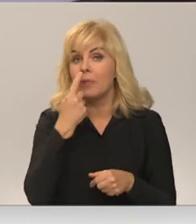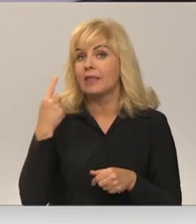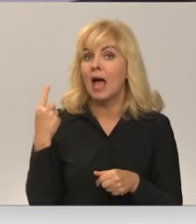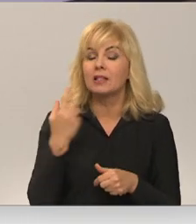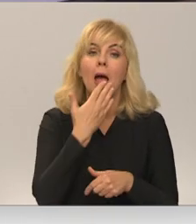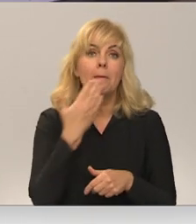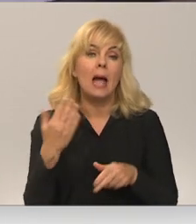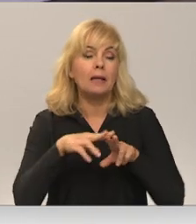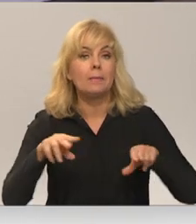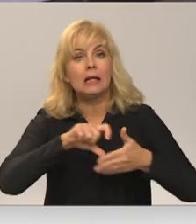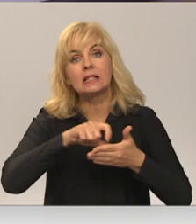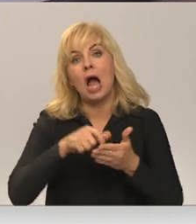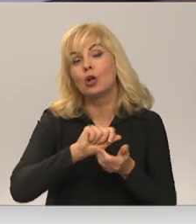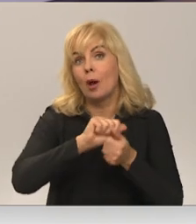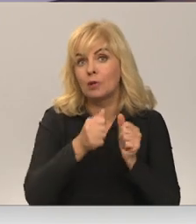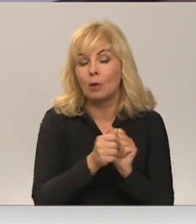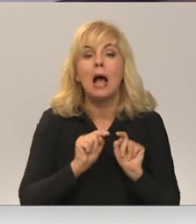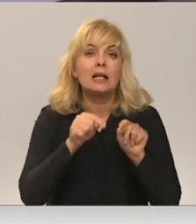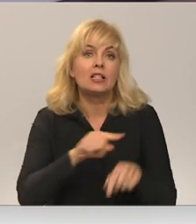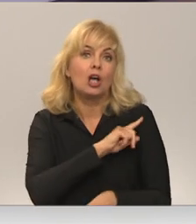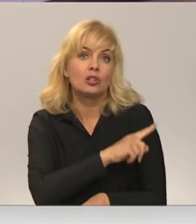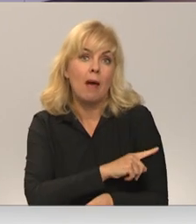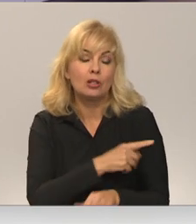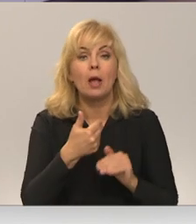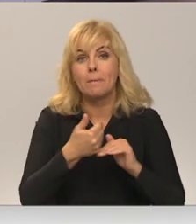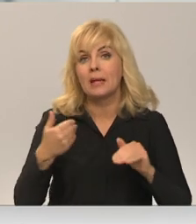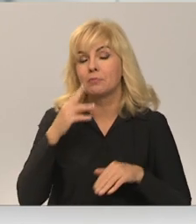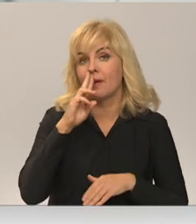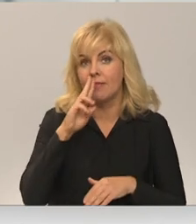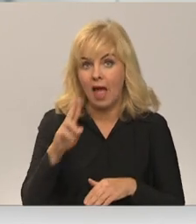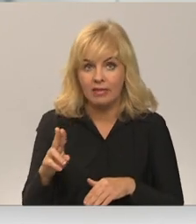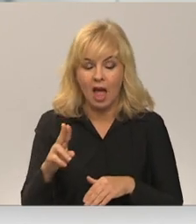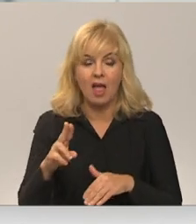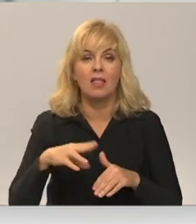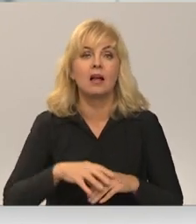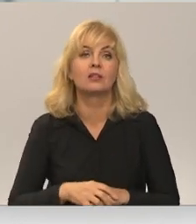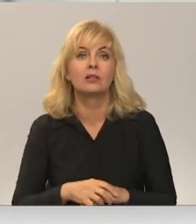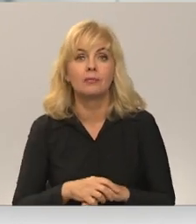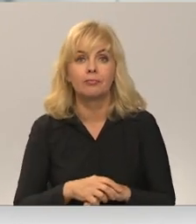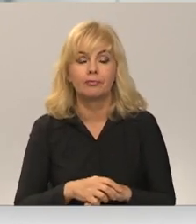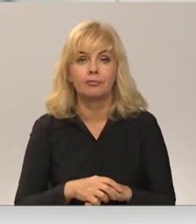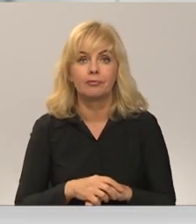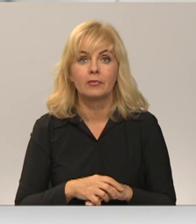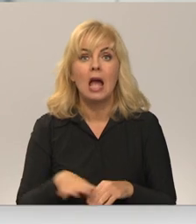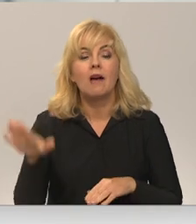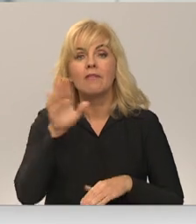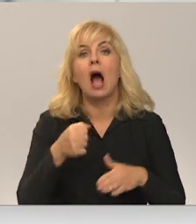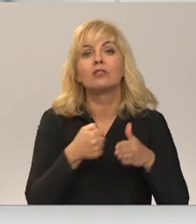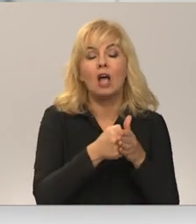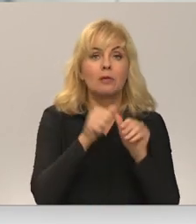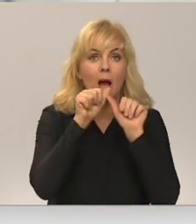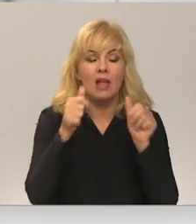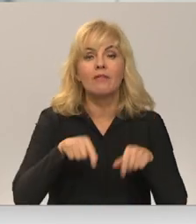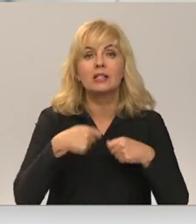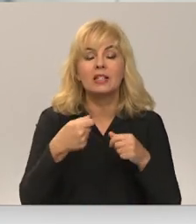un pēdējai ministru kabinete grozījumi stājušie spēkā vienpirms nedēļas. Un valsts atbalstu nevar sniegt